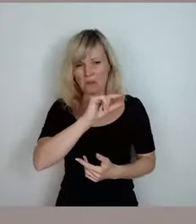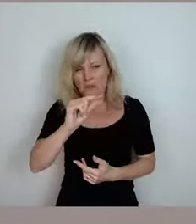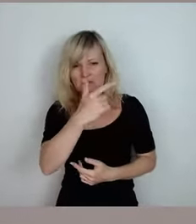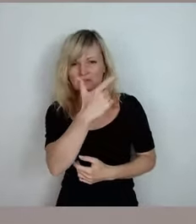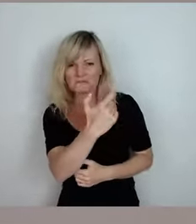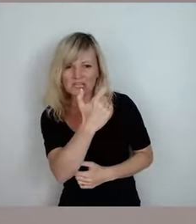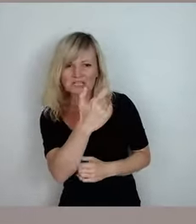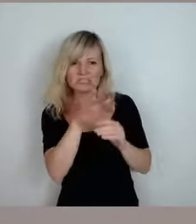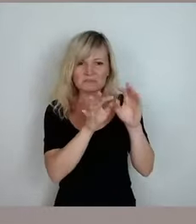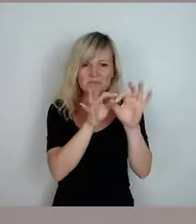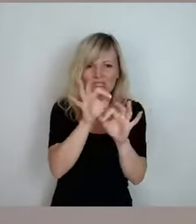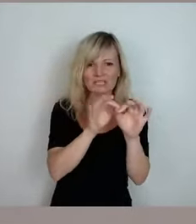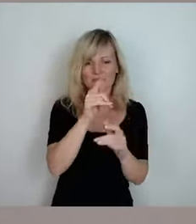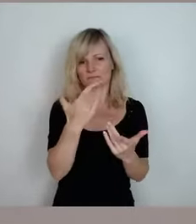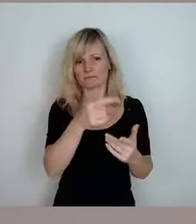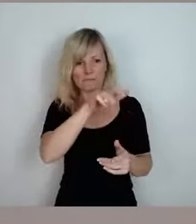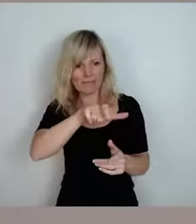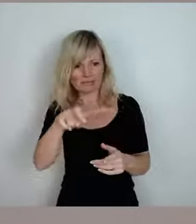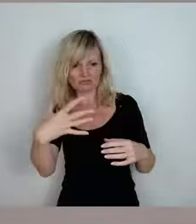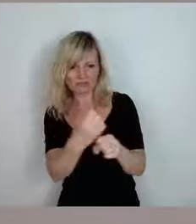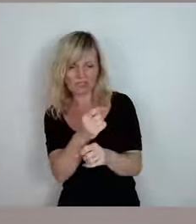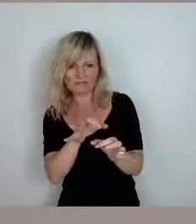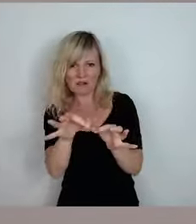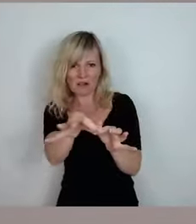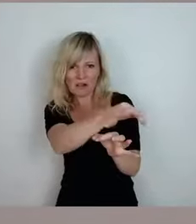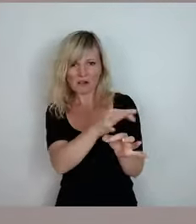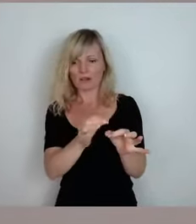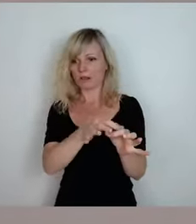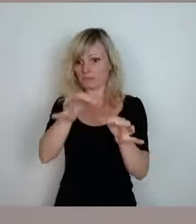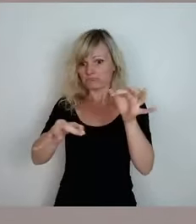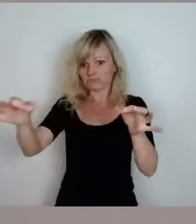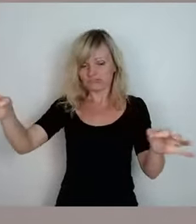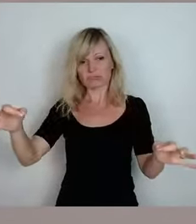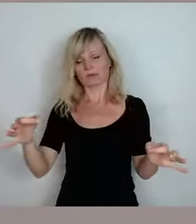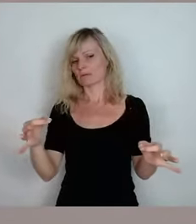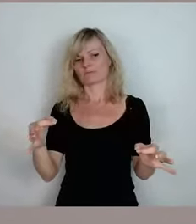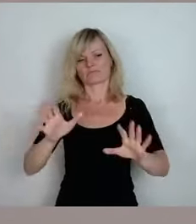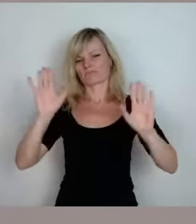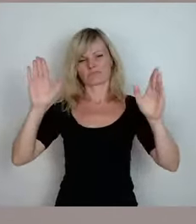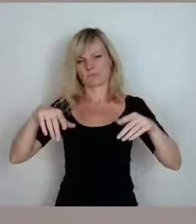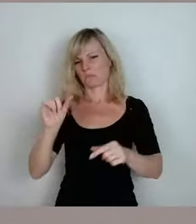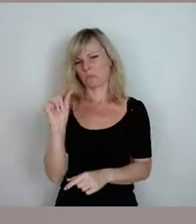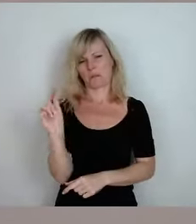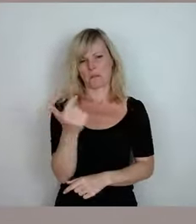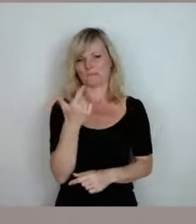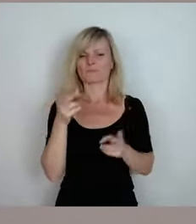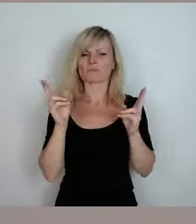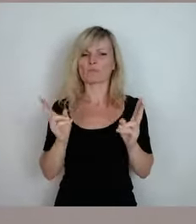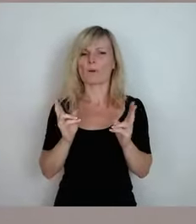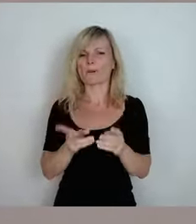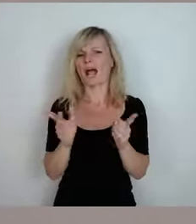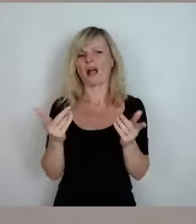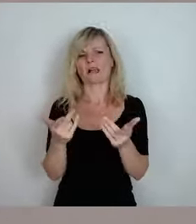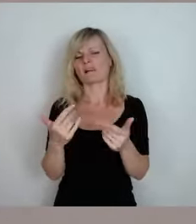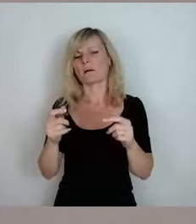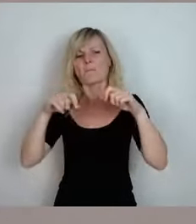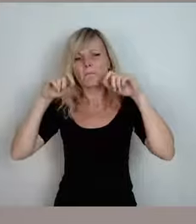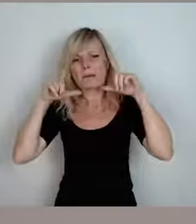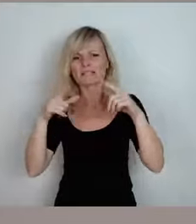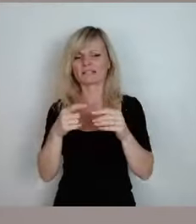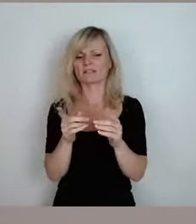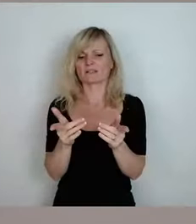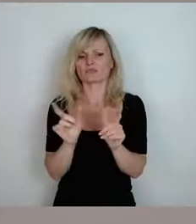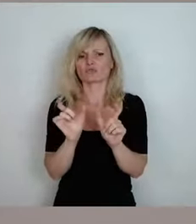anstecken können, so klein ist, dass sie das mit den normalen Schutzmaßnahmen locker hinkriegen. Ein bisschen Masken, ein bisschen